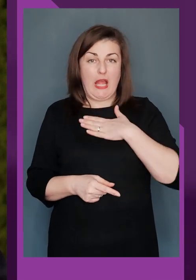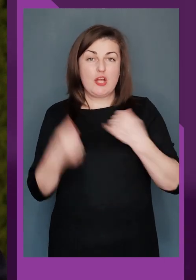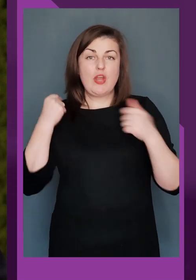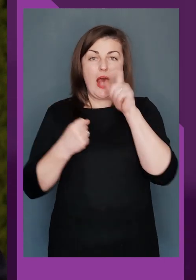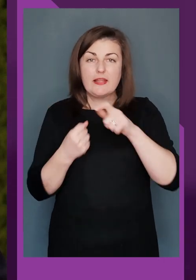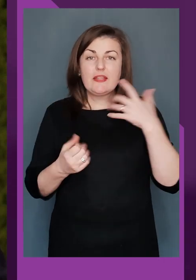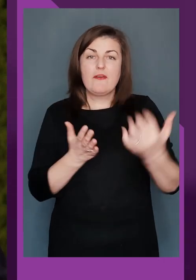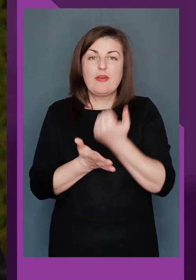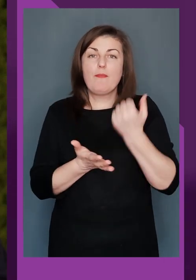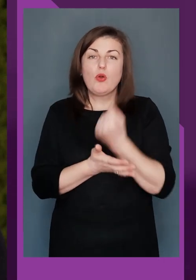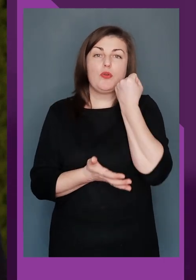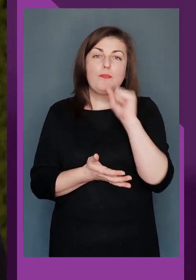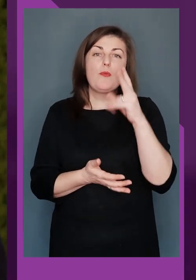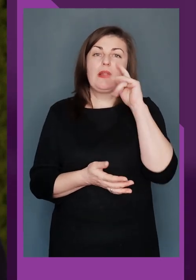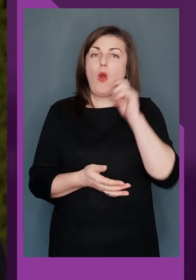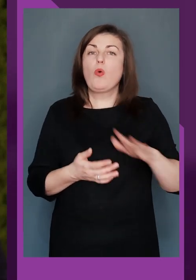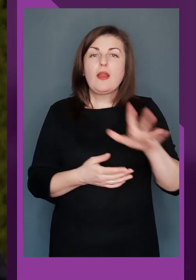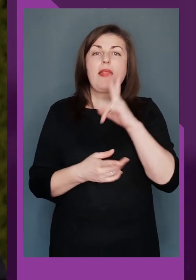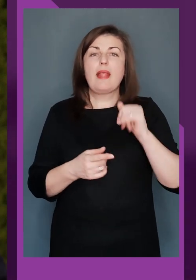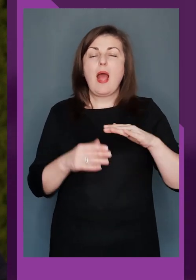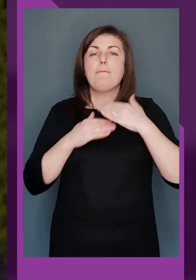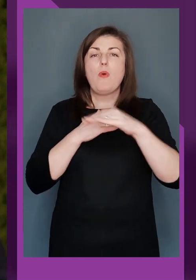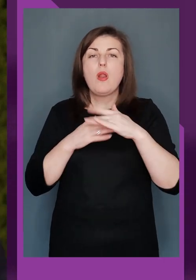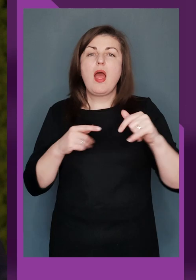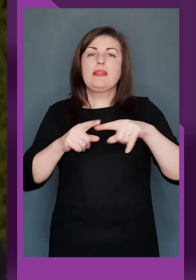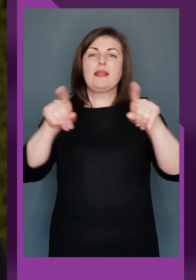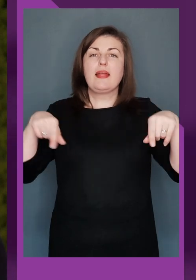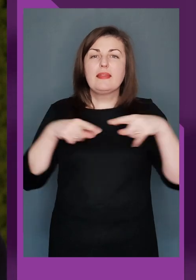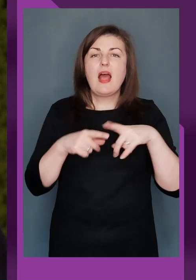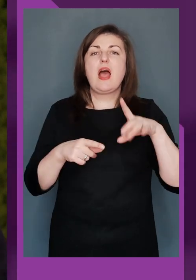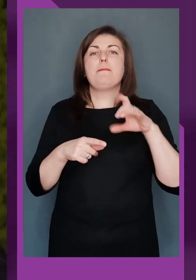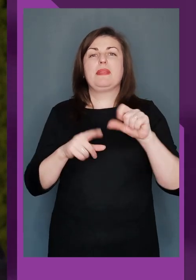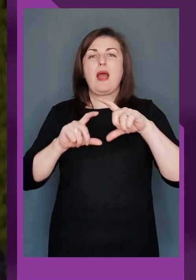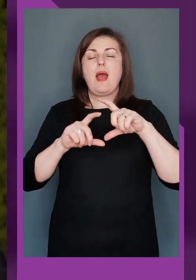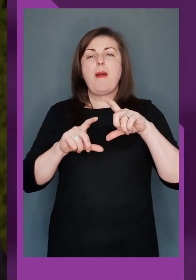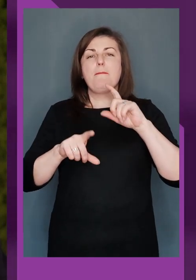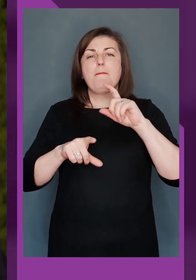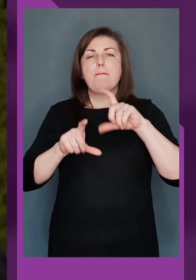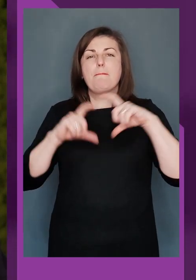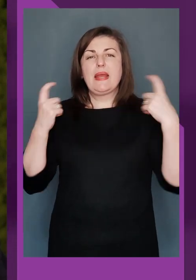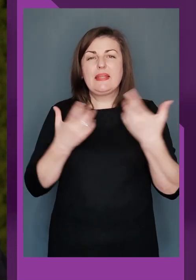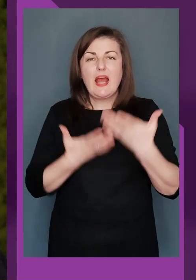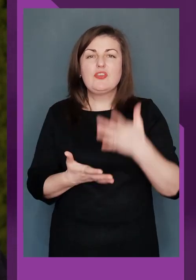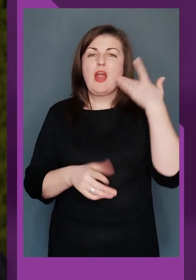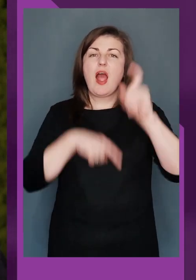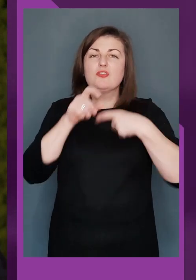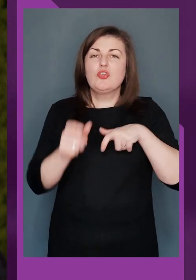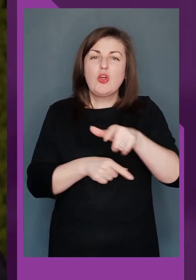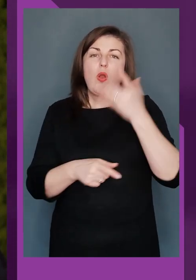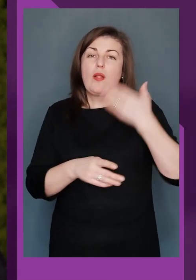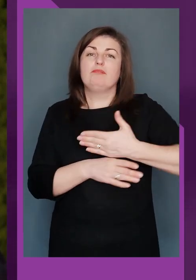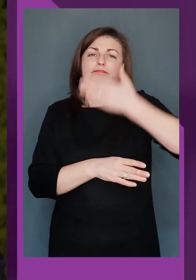Слава Україні, друзі! Синьо